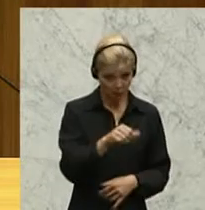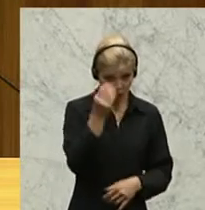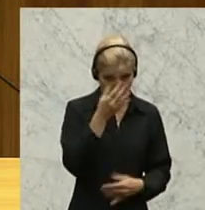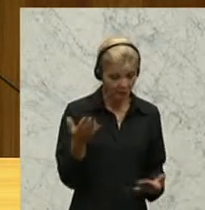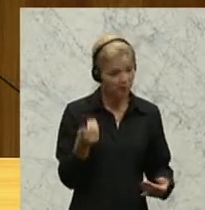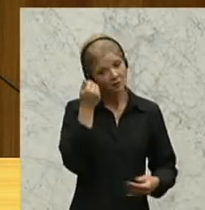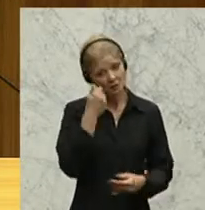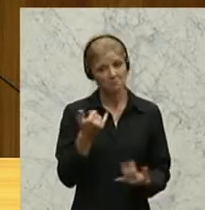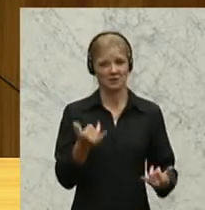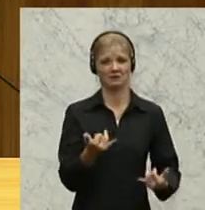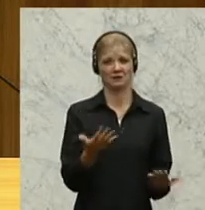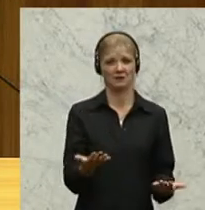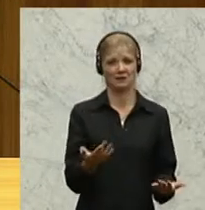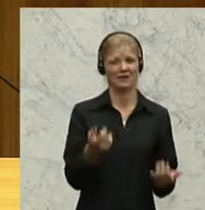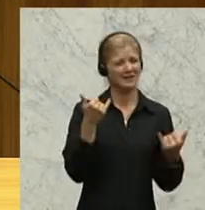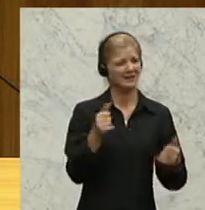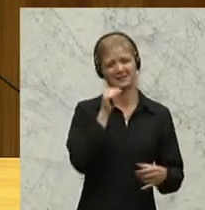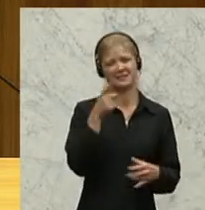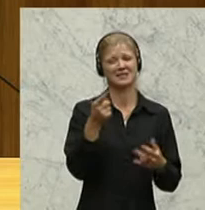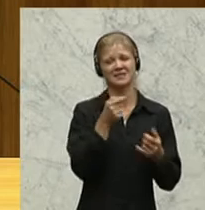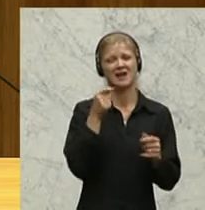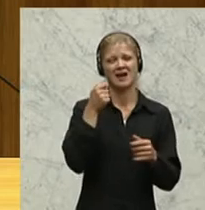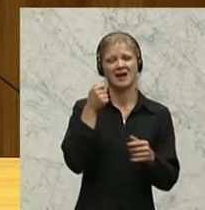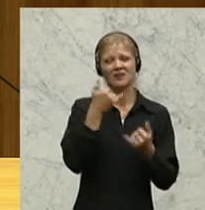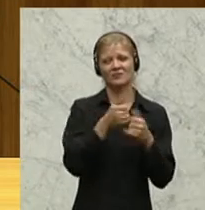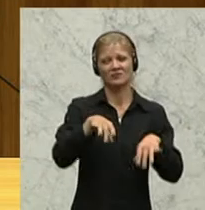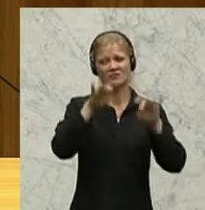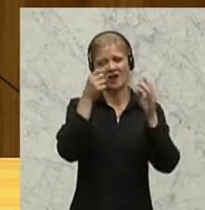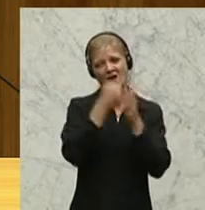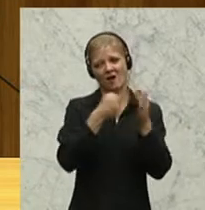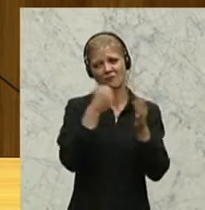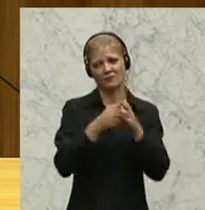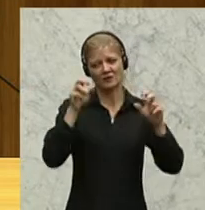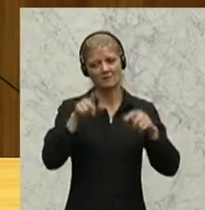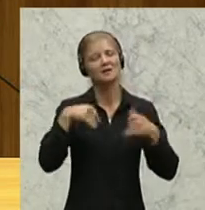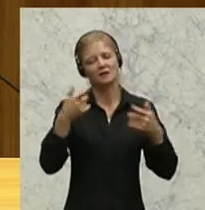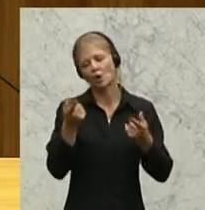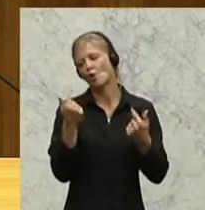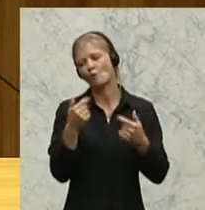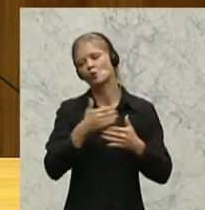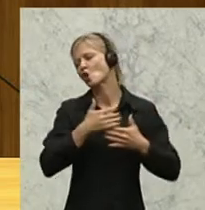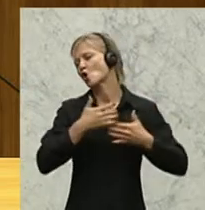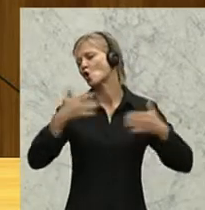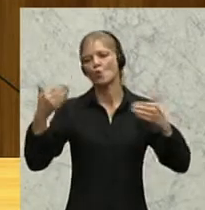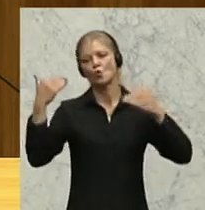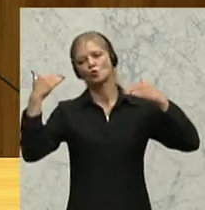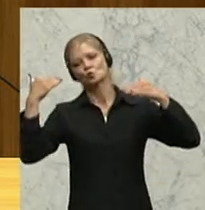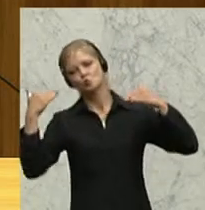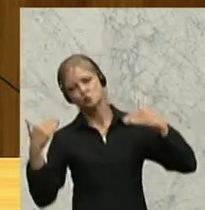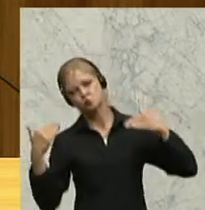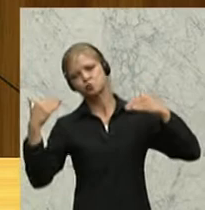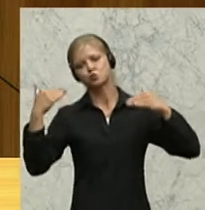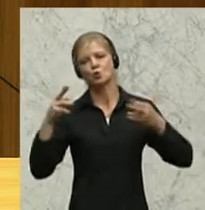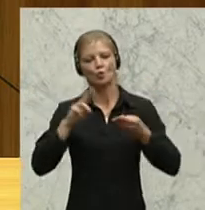zu einem Wahlkampfthema machen, weil da wird der Druck so groß, Frau Bundesministerin. Da lernen Sie in Unterländern und in